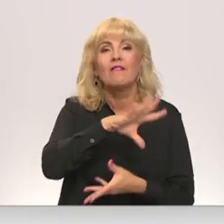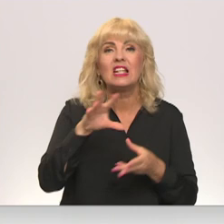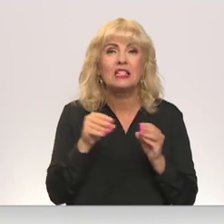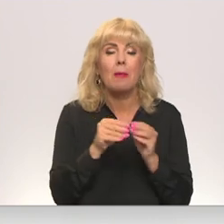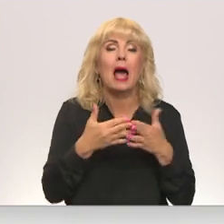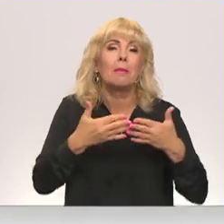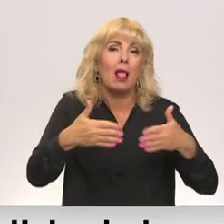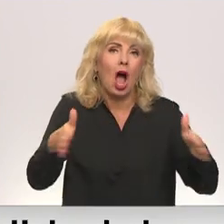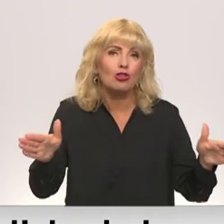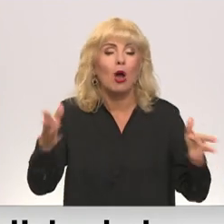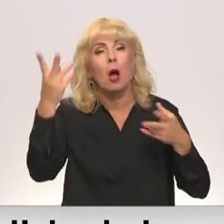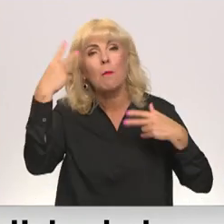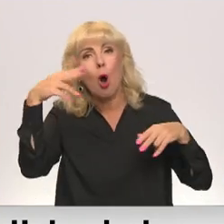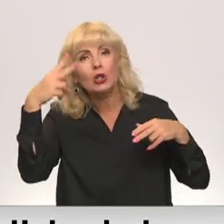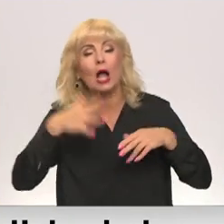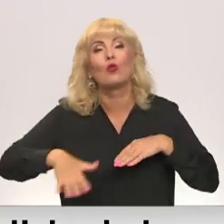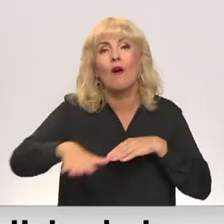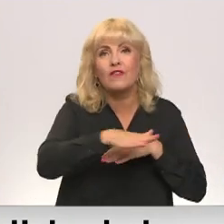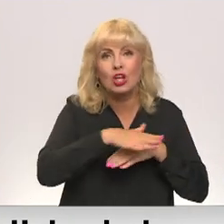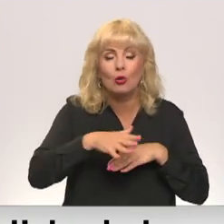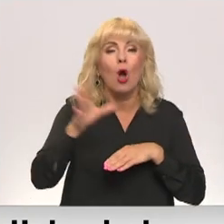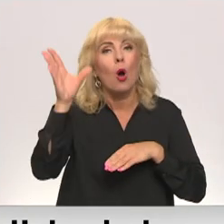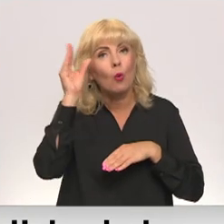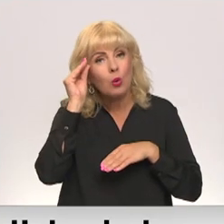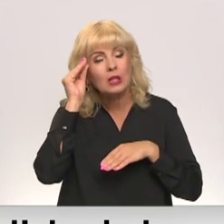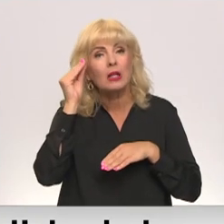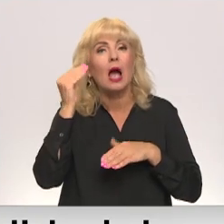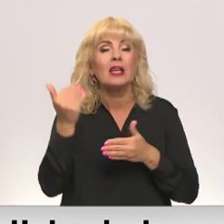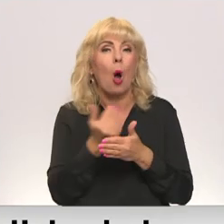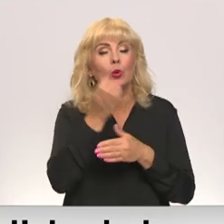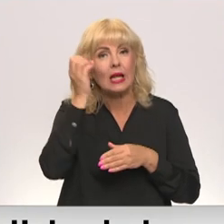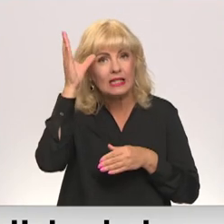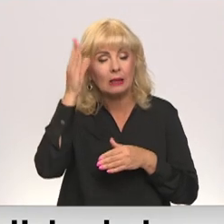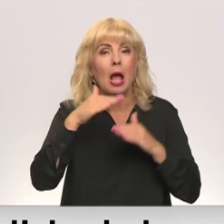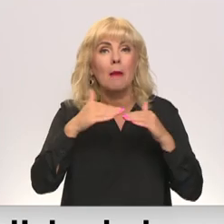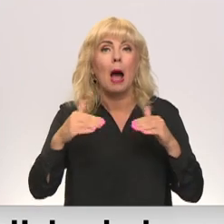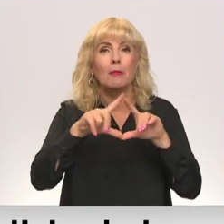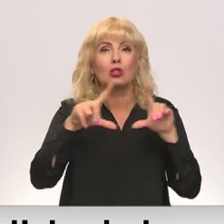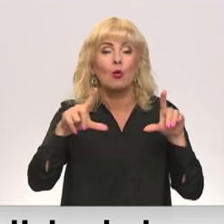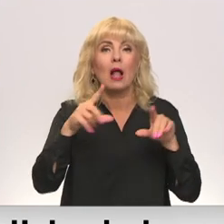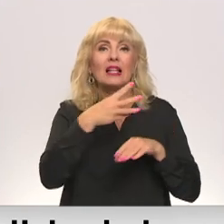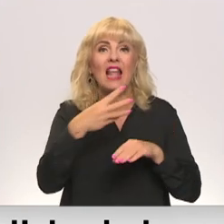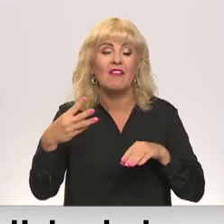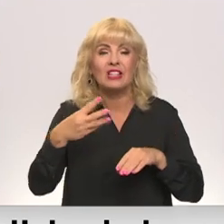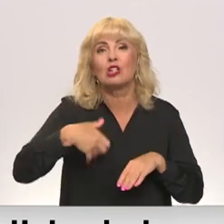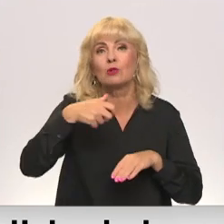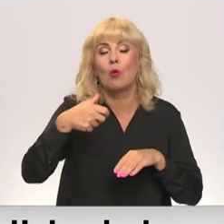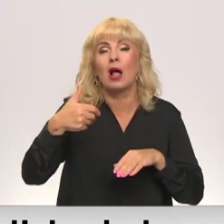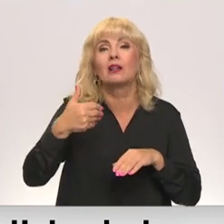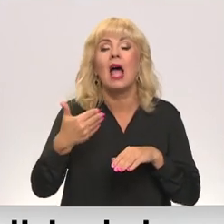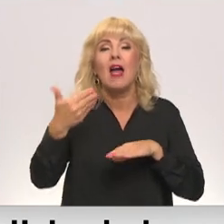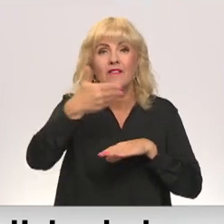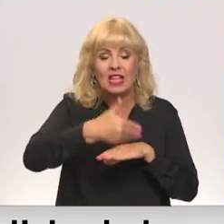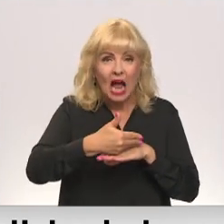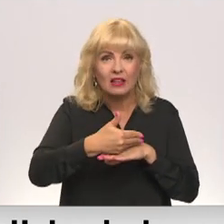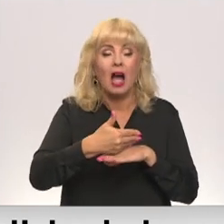plašu, modernu vīdi, kur gūt šo vispārēju izglītību. Tagad pamatskola ar vietām 900 audzēkņiem, kuras atjaunošanā iegūdīti